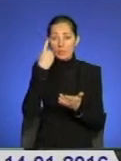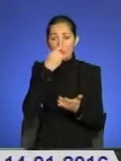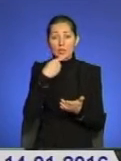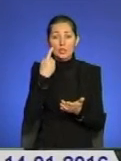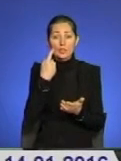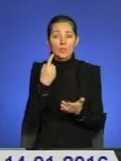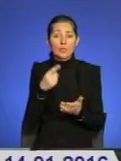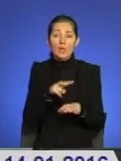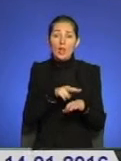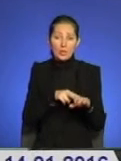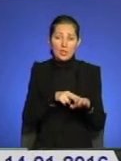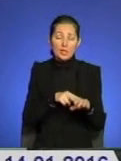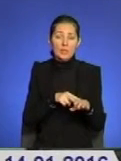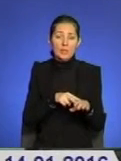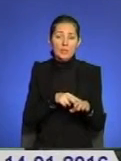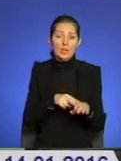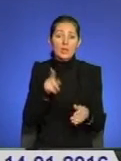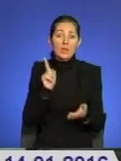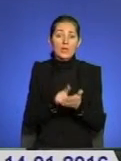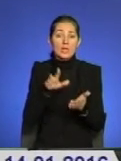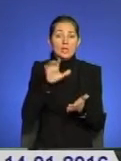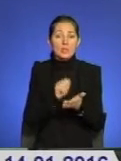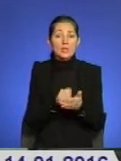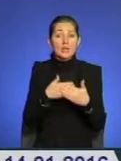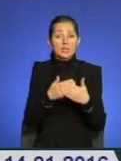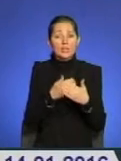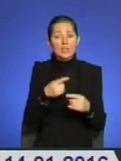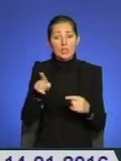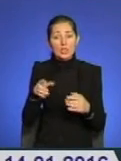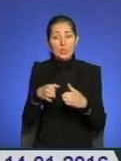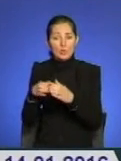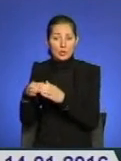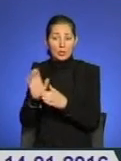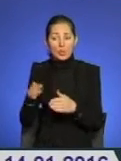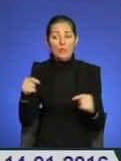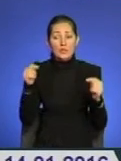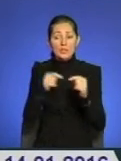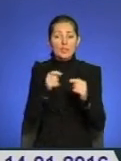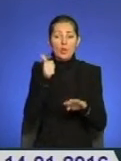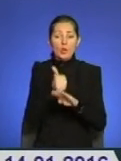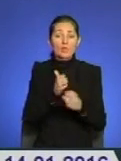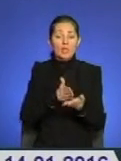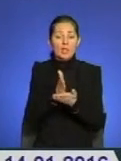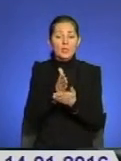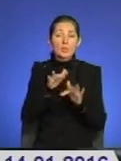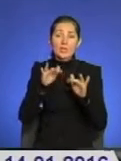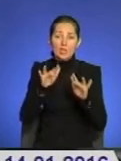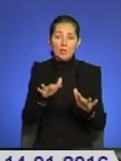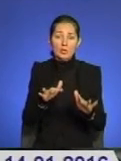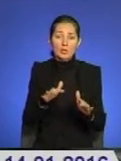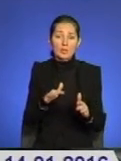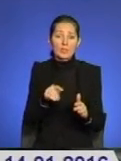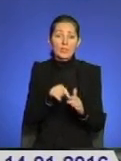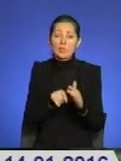поліції, повинні займатися активніше всі інші підрозділи. Були визначені основні напрямки діяльності, вони